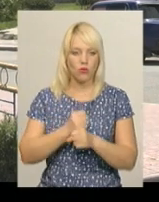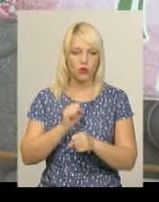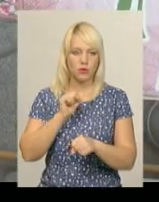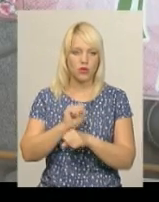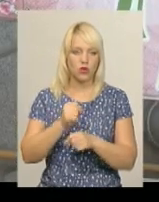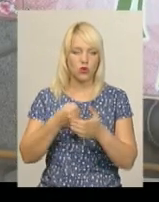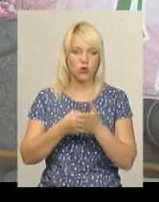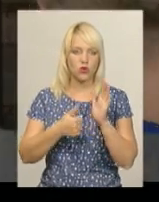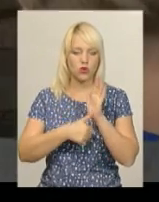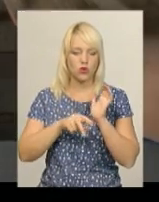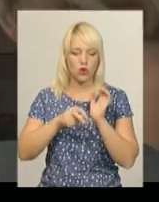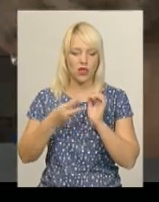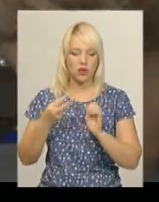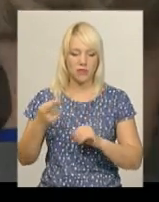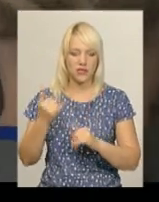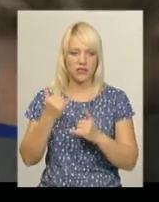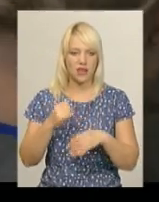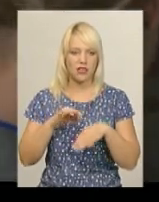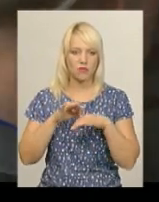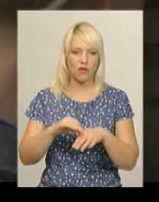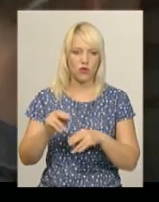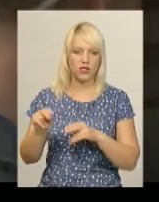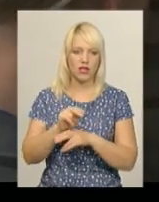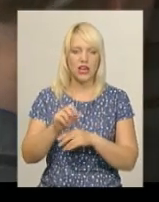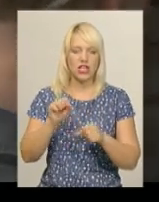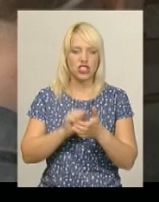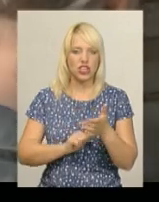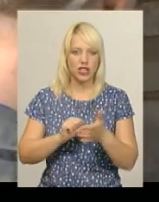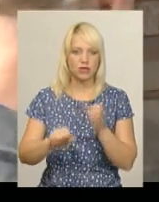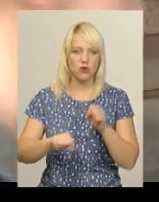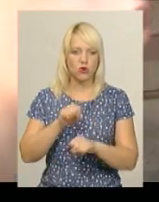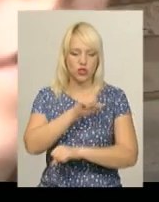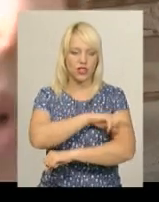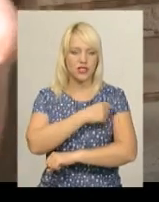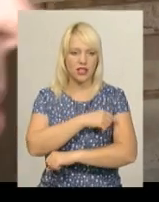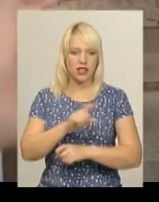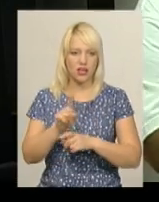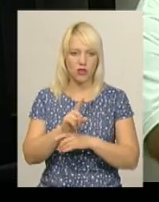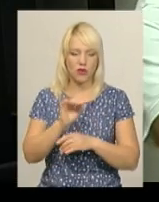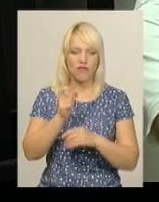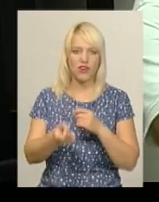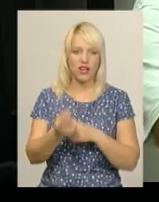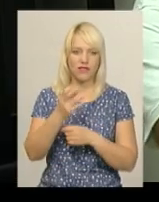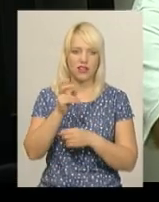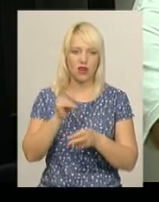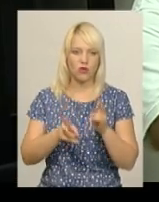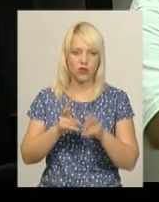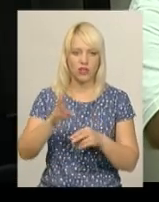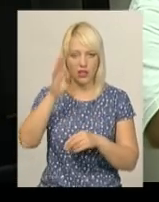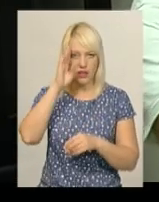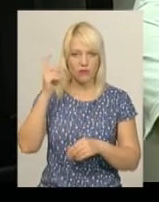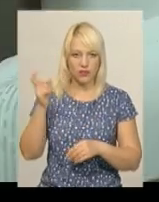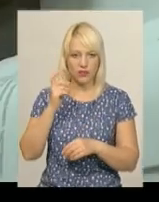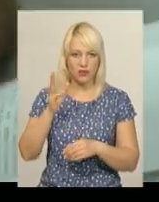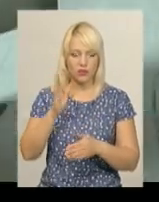липня. Наразі у закладі проводять ремонт. Через порушення санітарних норм, виявлених, зокрема, на кухні, власник кафе Віталій Олійник сплатить